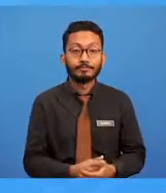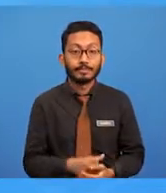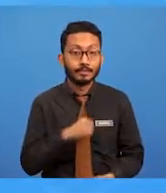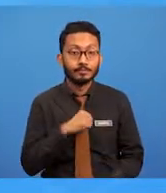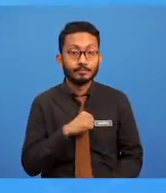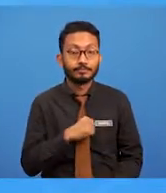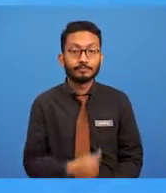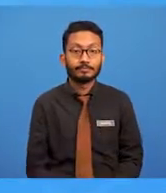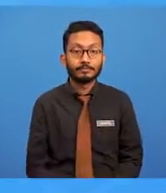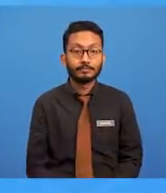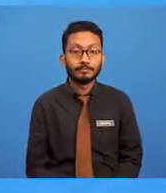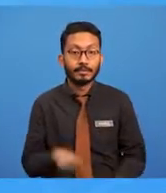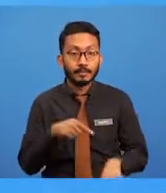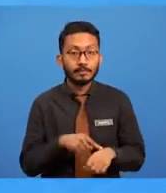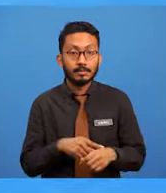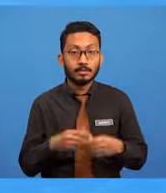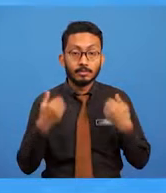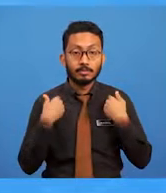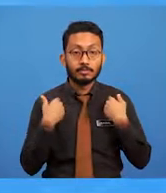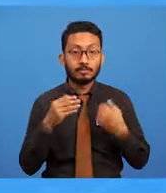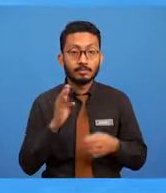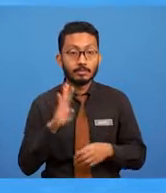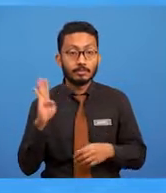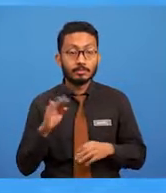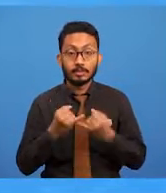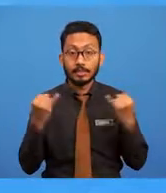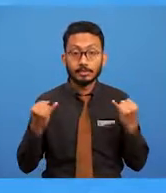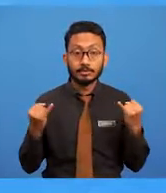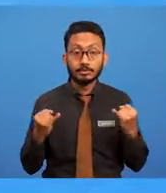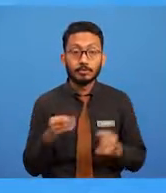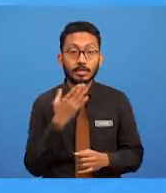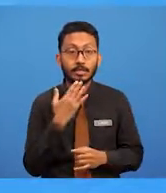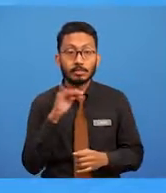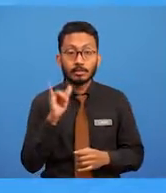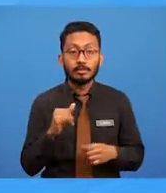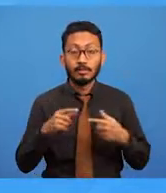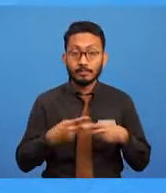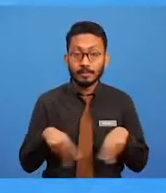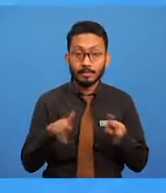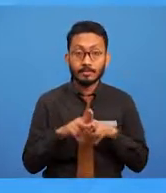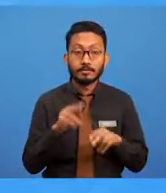Di sini terdapat beberapa jenis konsep warna yang perlu anda tahu.